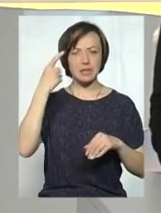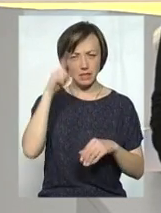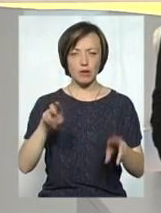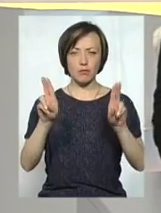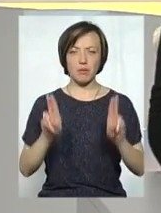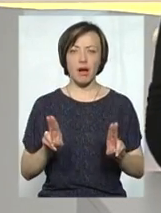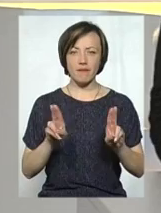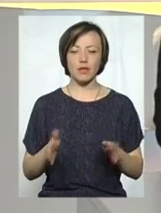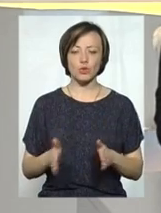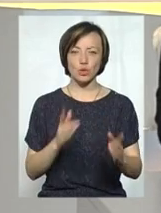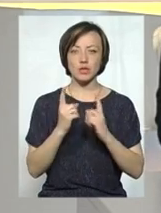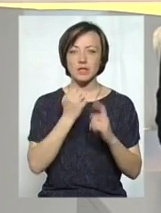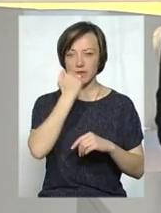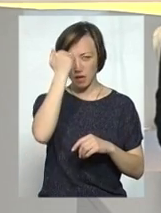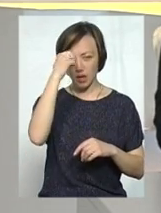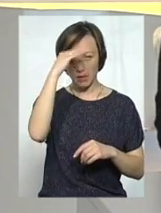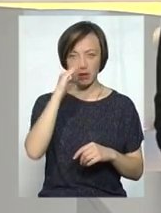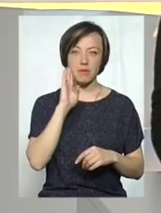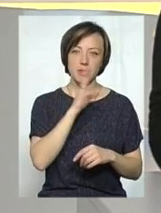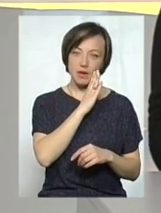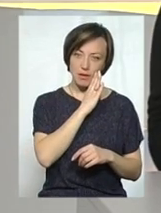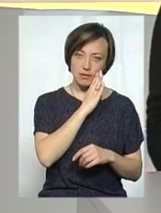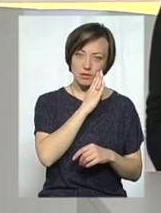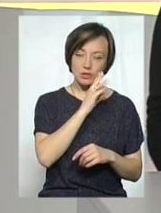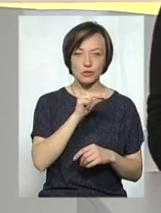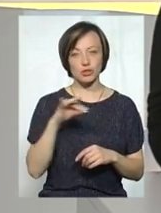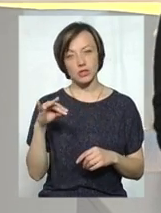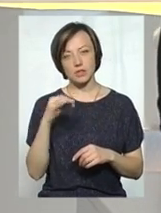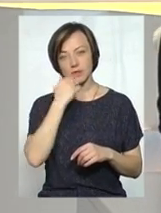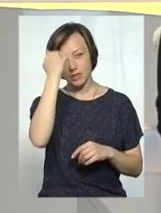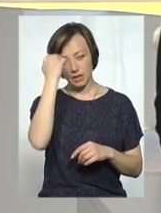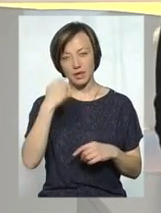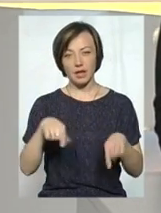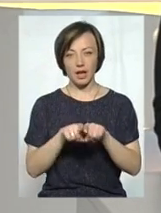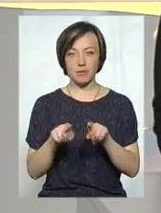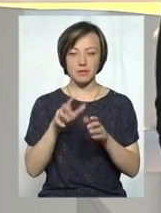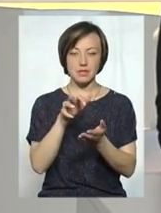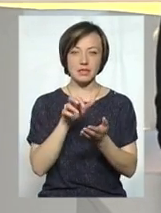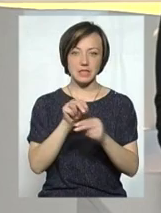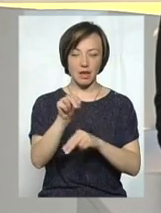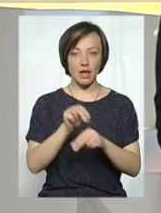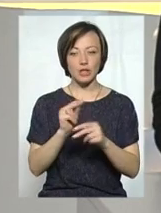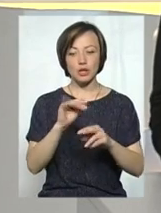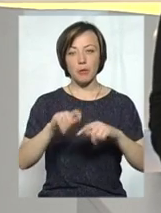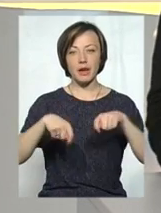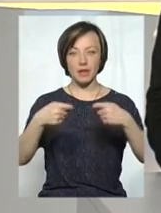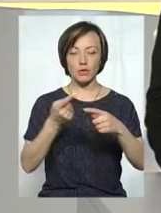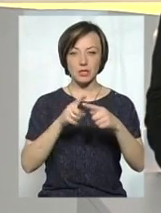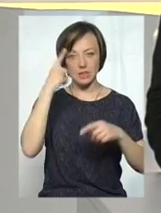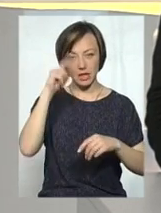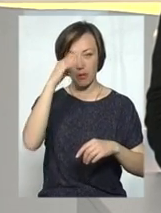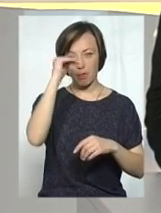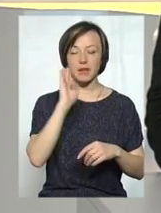дорожнього руху завдяки батькам, чи завдяки все ж таки таким заняттям? Чи передають ці знання